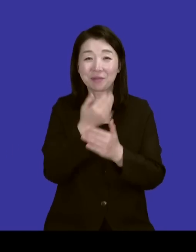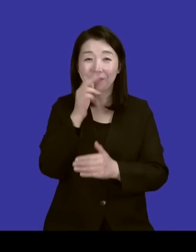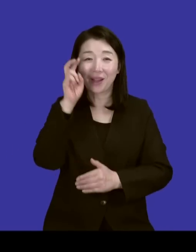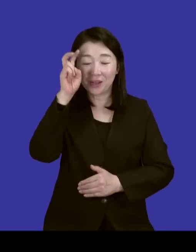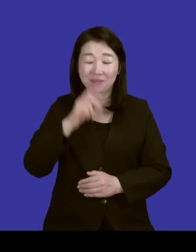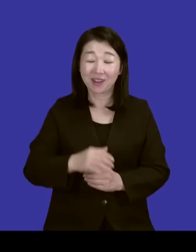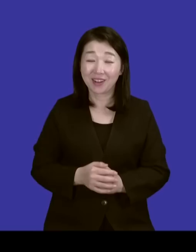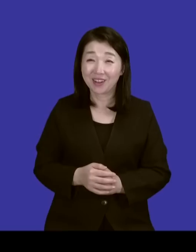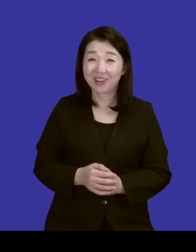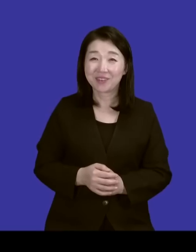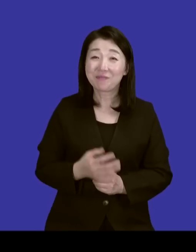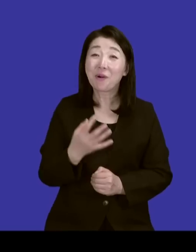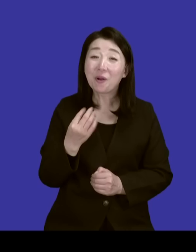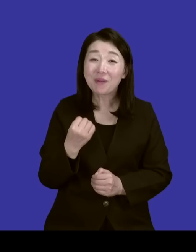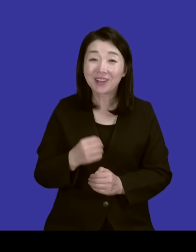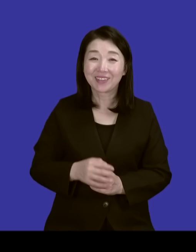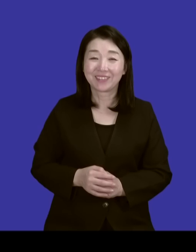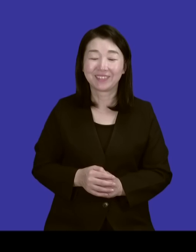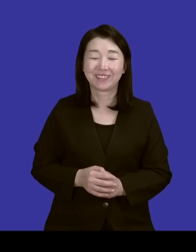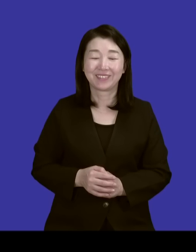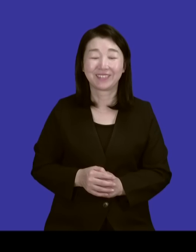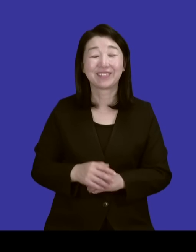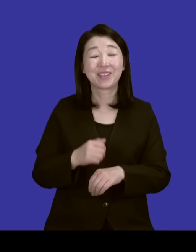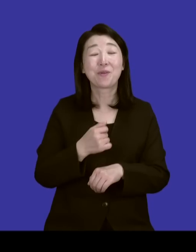하시고 싶은데 저기 다 보고 계십니다.